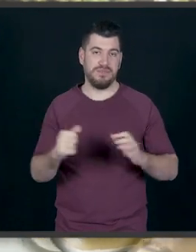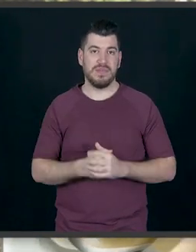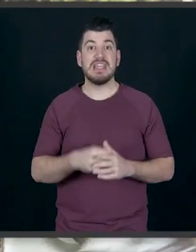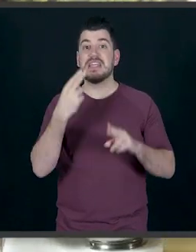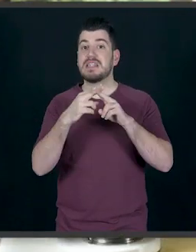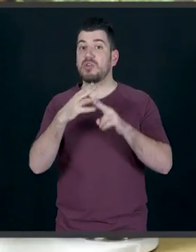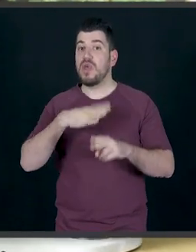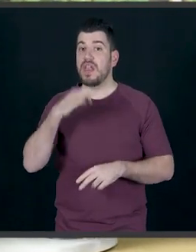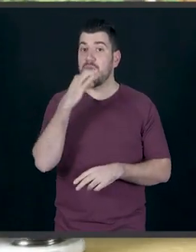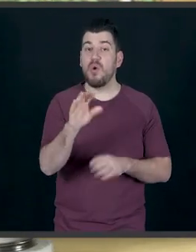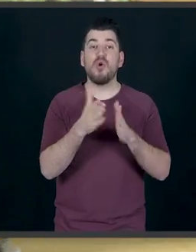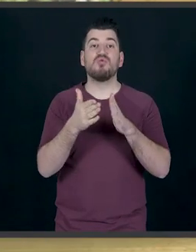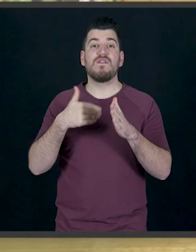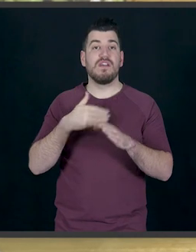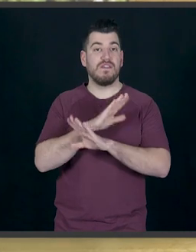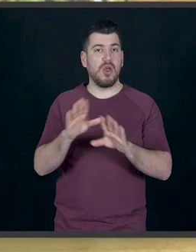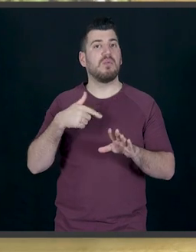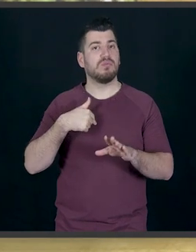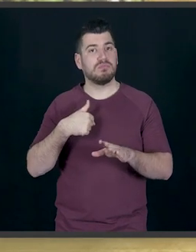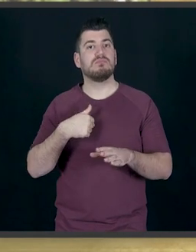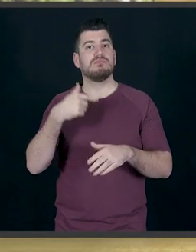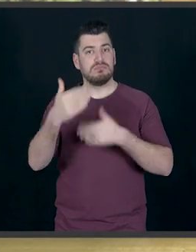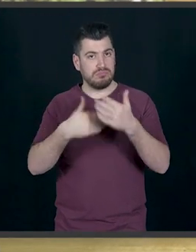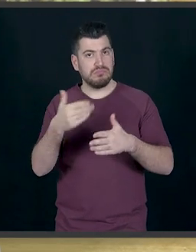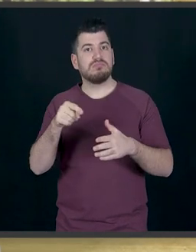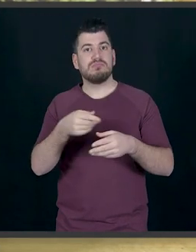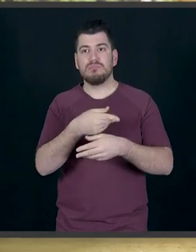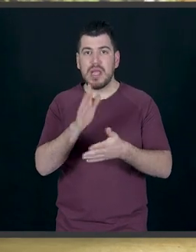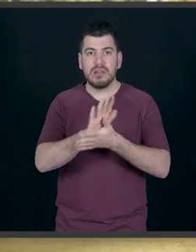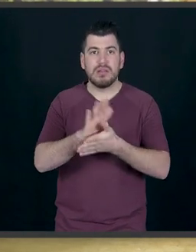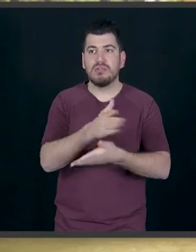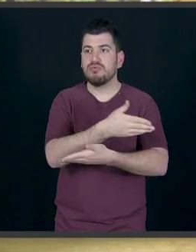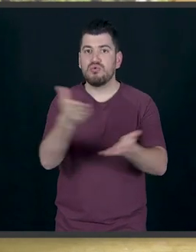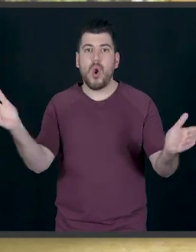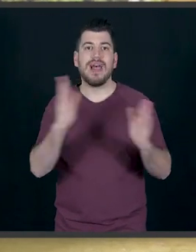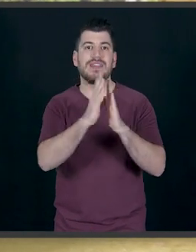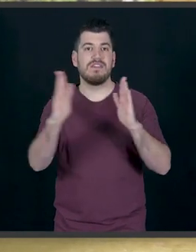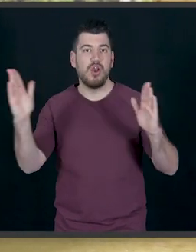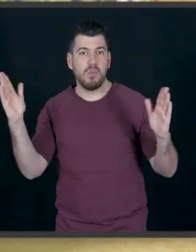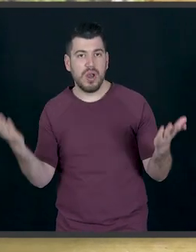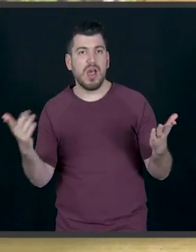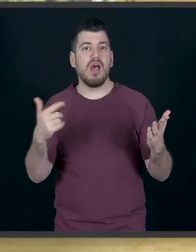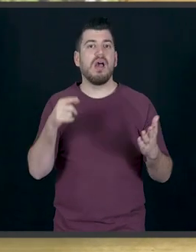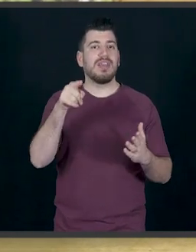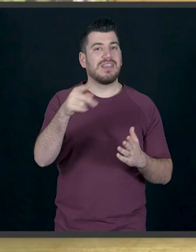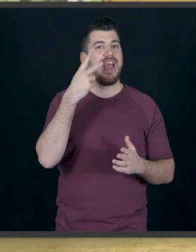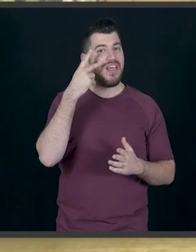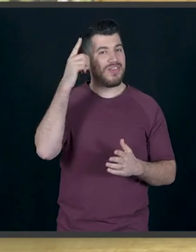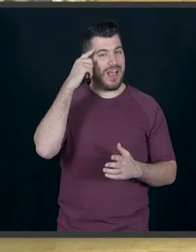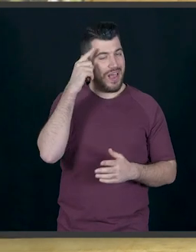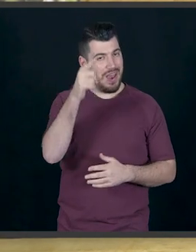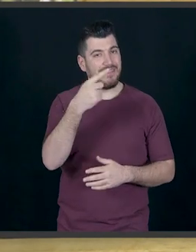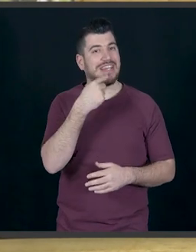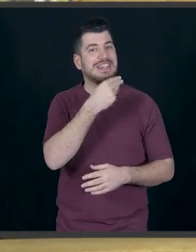σημαντικό. Είχα να πω για το βιβλίο μου. Έχει κυκλοφορήσει. Μπορείτε να το βρείτε σε όλα τα βιβλιοπολεία. Όταν το πιάσετε στα χέρια σας τα καταλάβετε